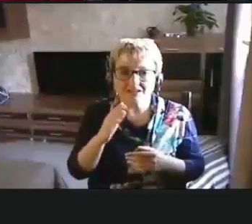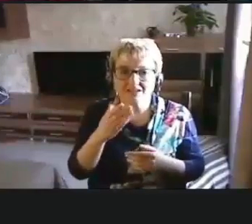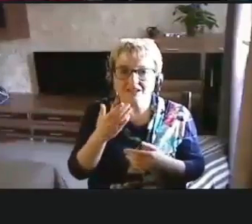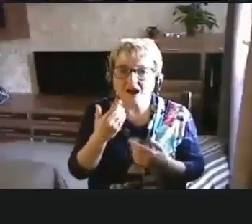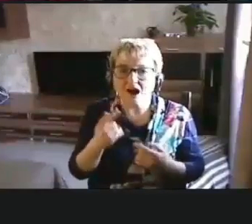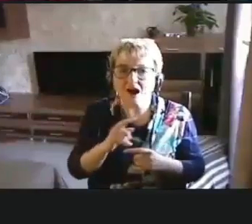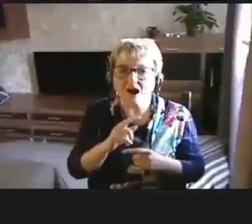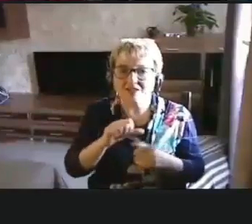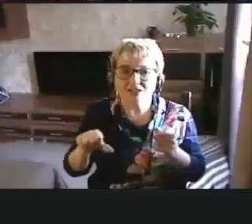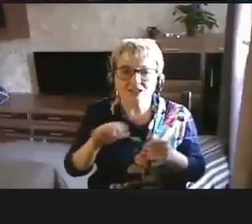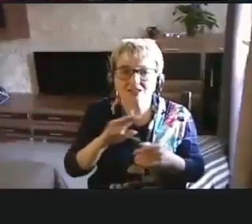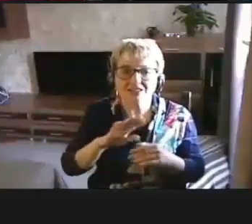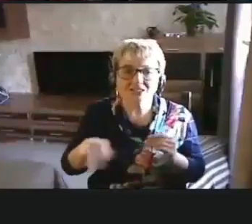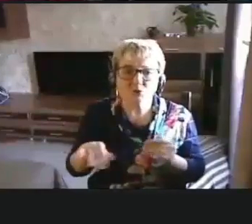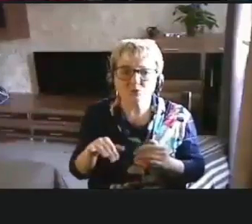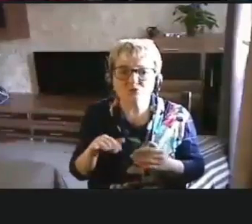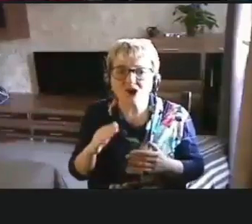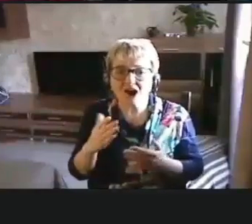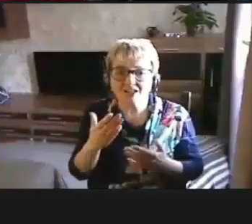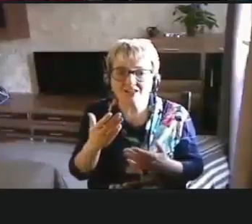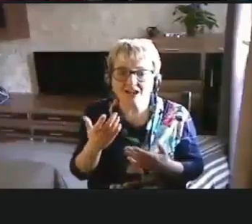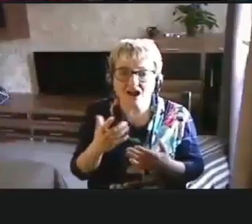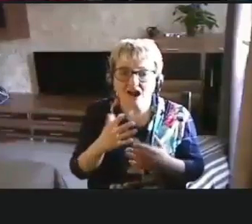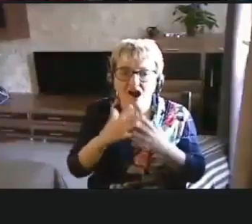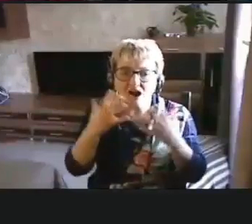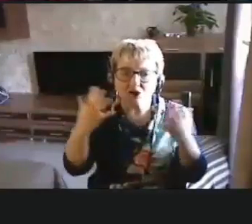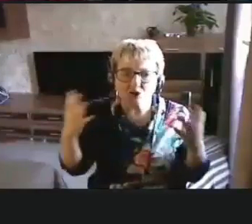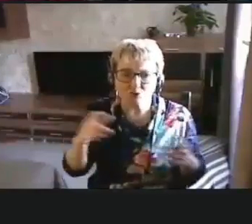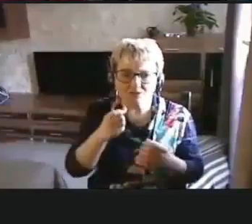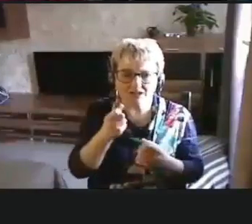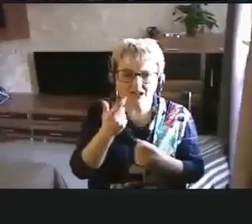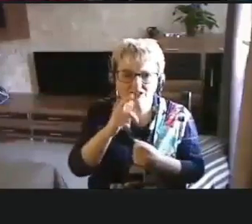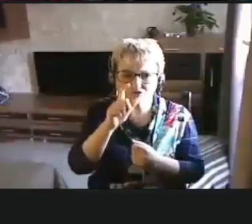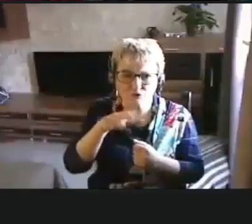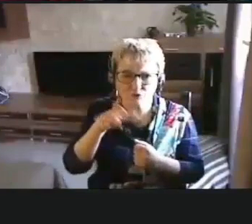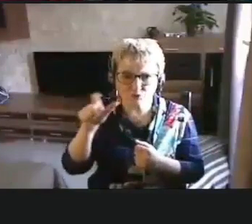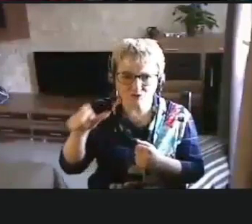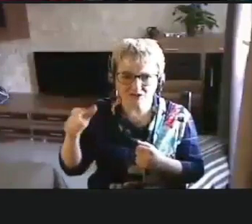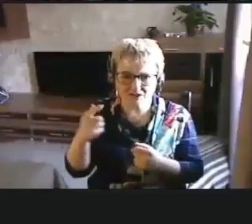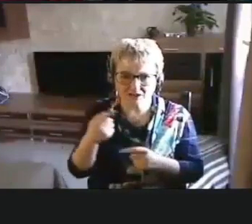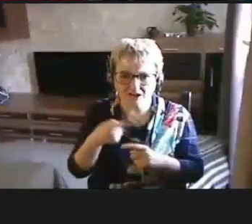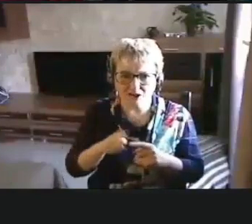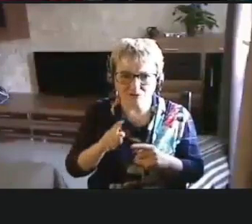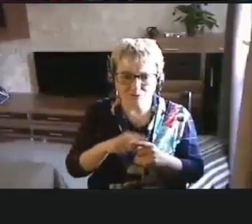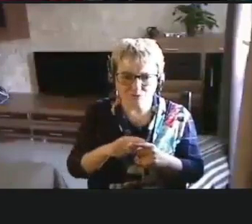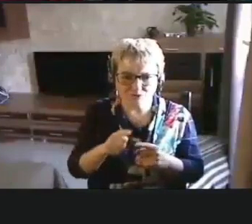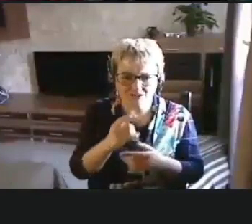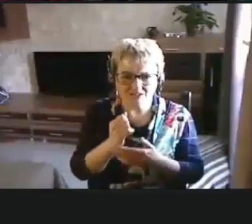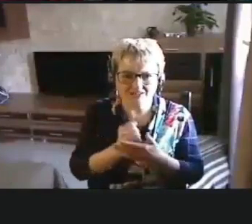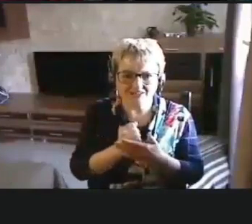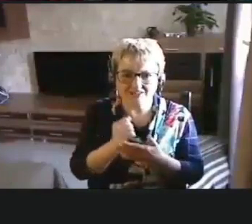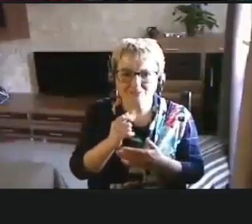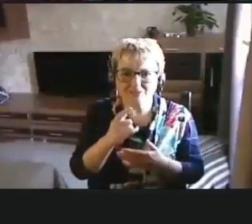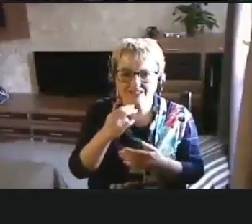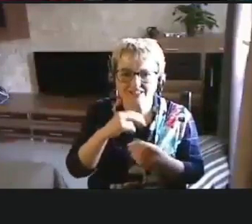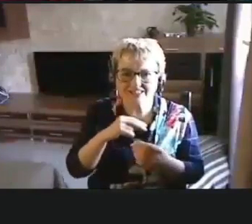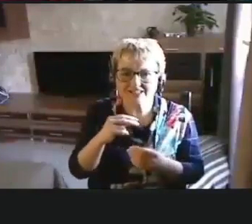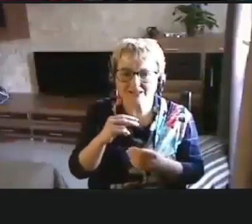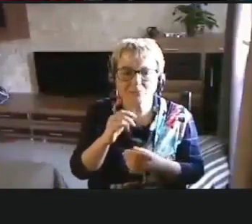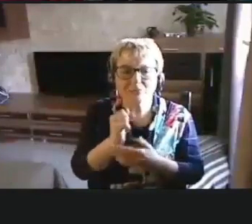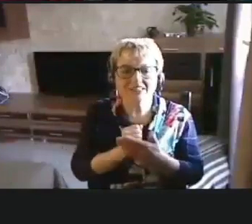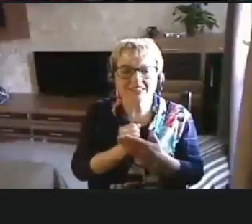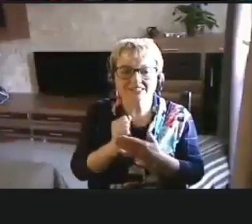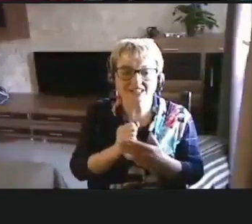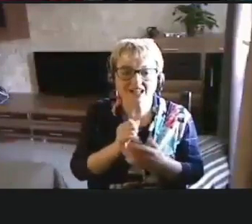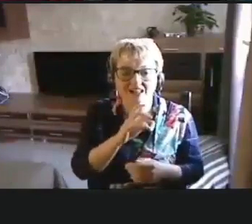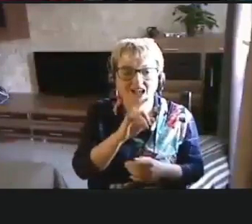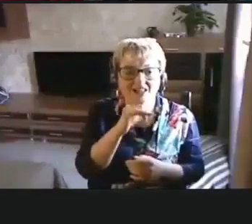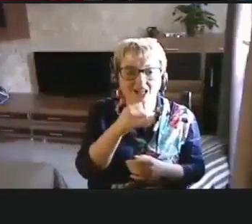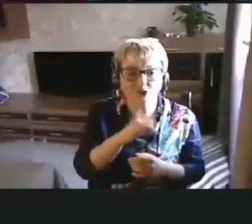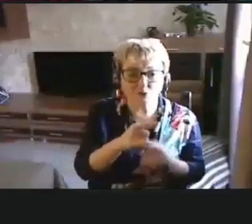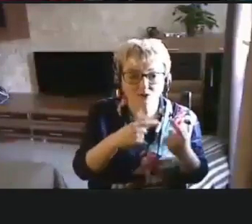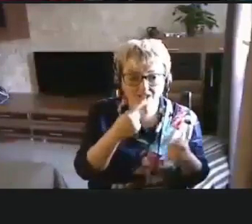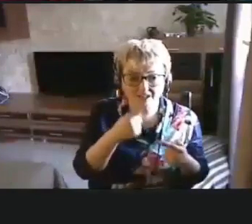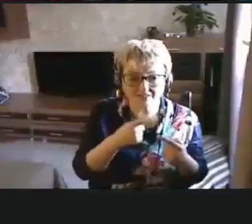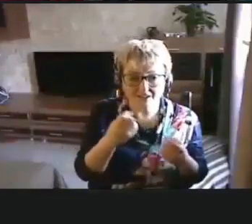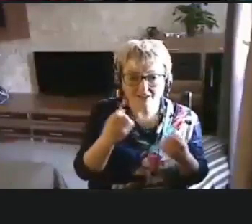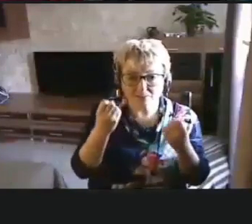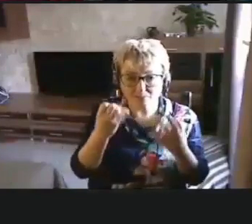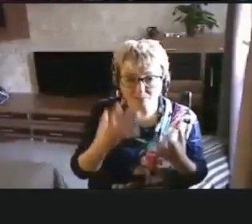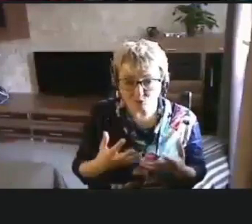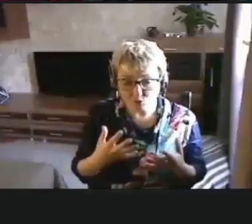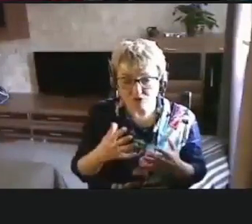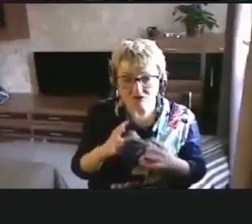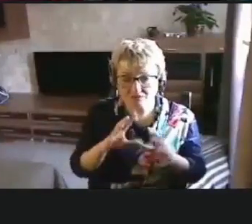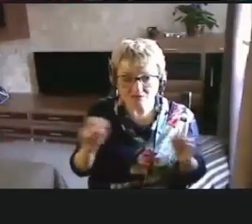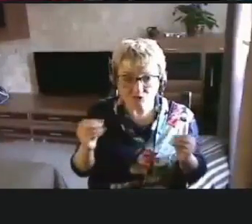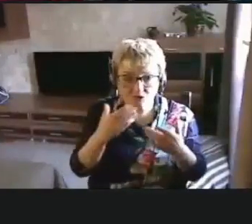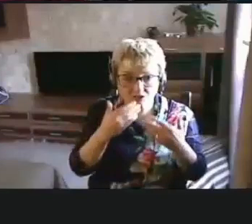огромное количество людей, которые есть этот большой потенциал, о котором сейчас я и Анатолий говорил. Просто все,